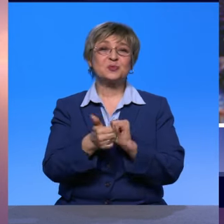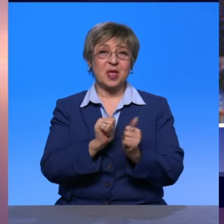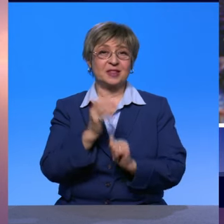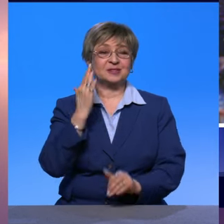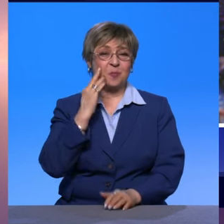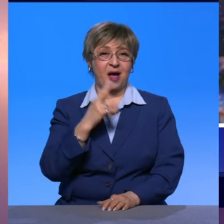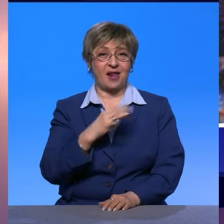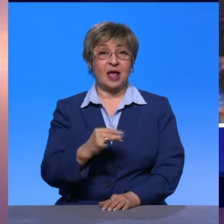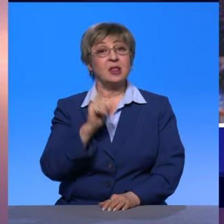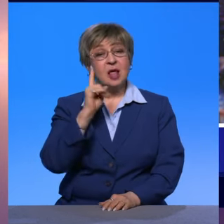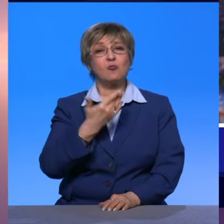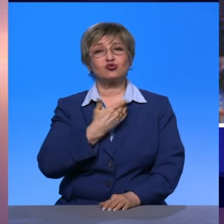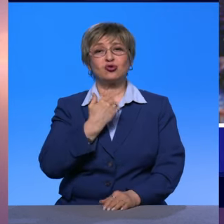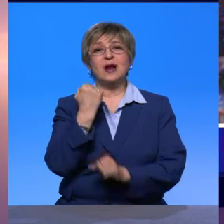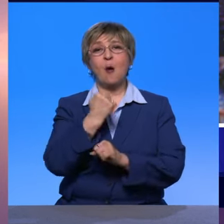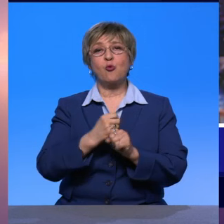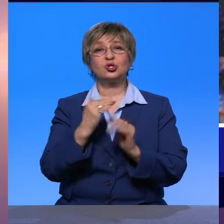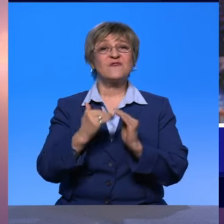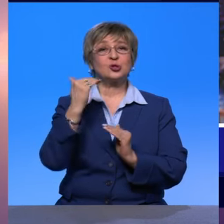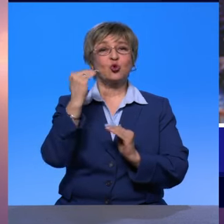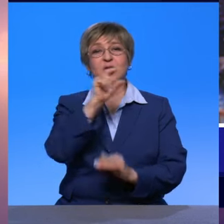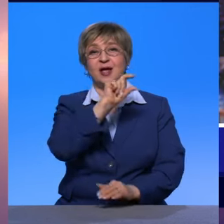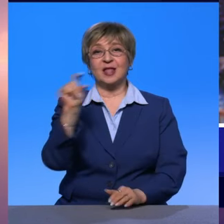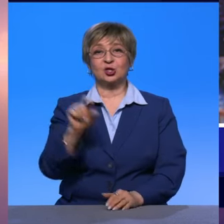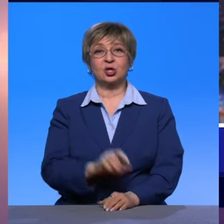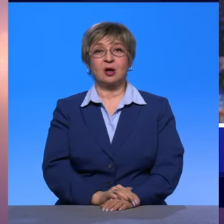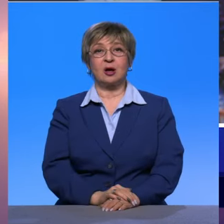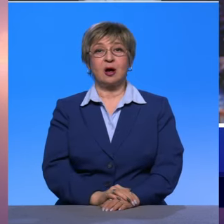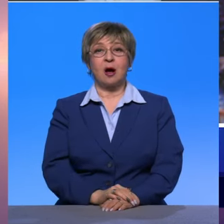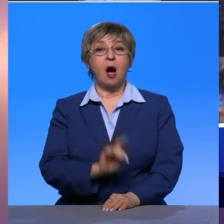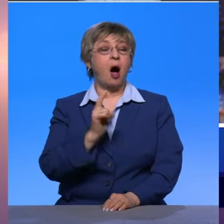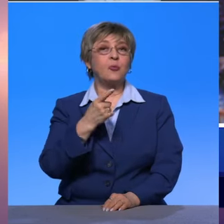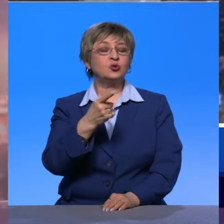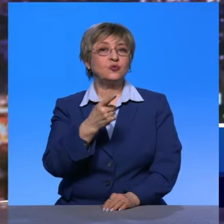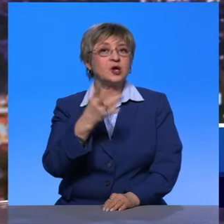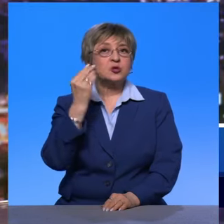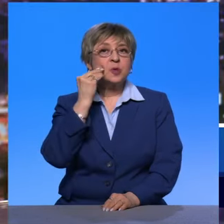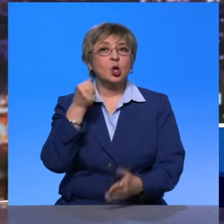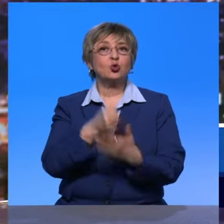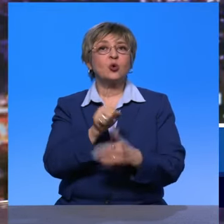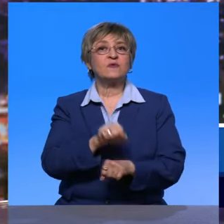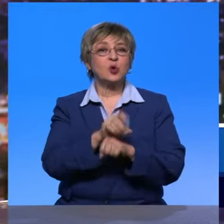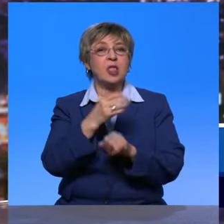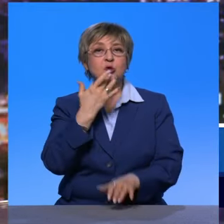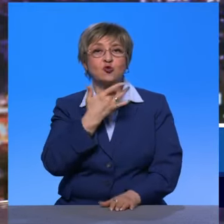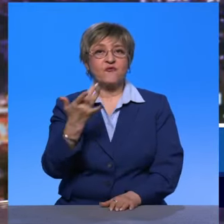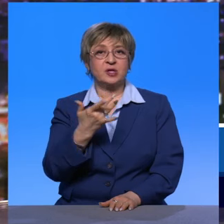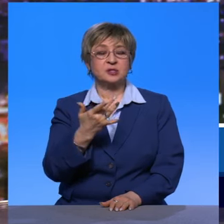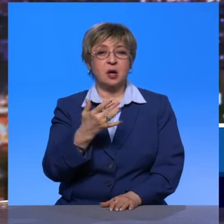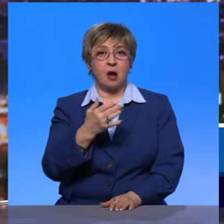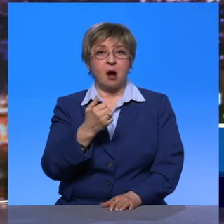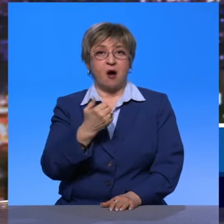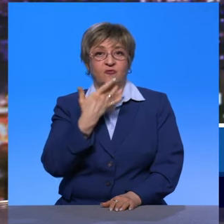уже жили рабочие. Андрей Павлович, а почему вы считаете, что это ближе все-таки к дореволюционным практикам, а не к советским? Ведь там тоже, в общем,